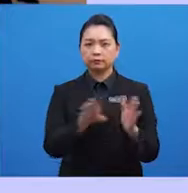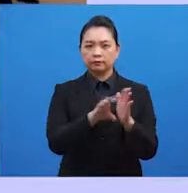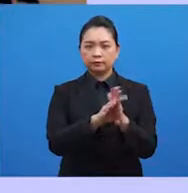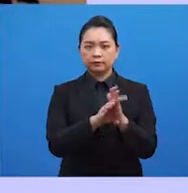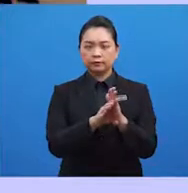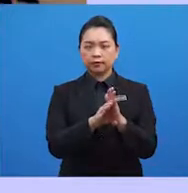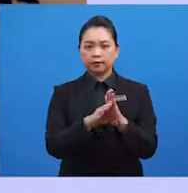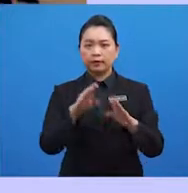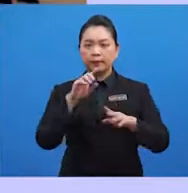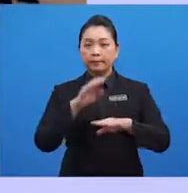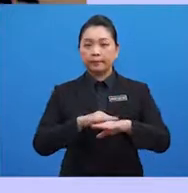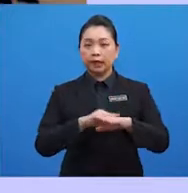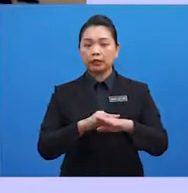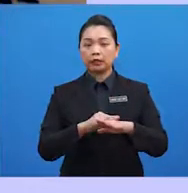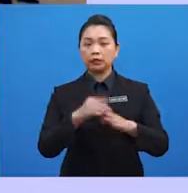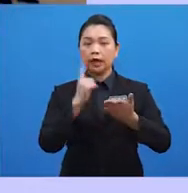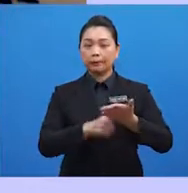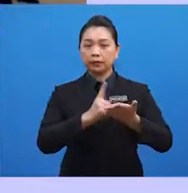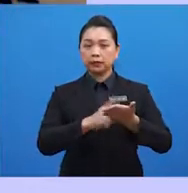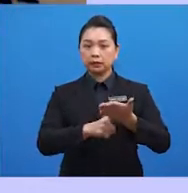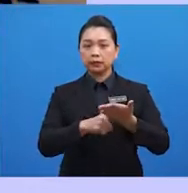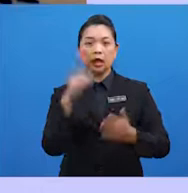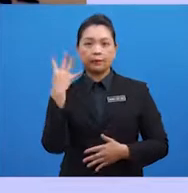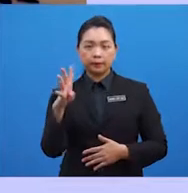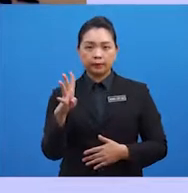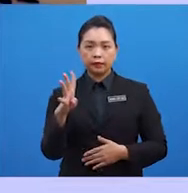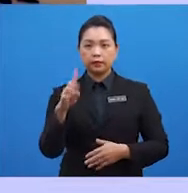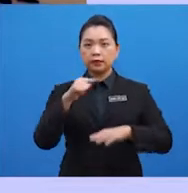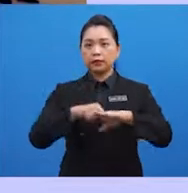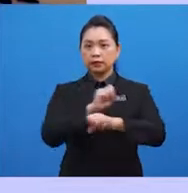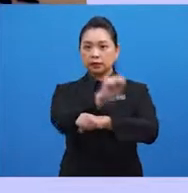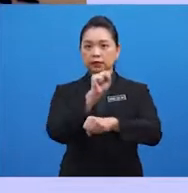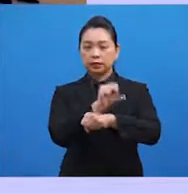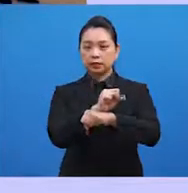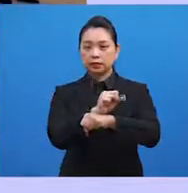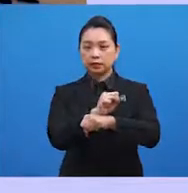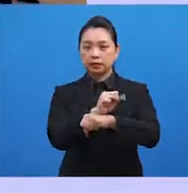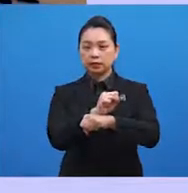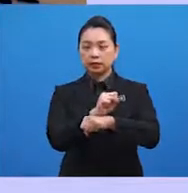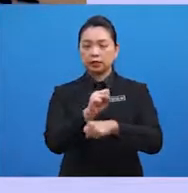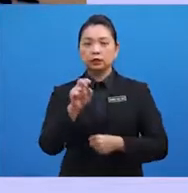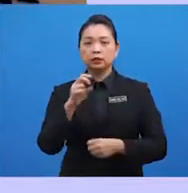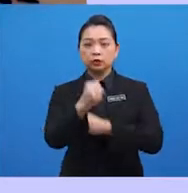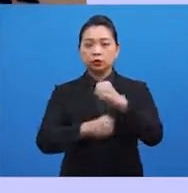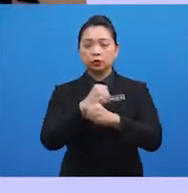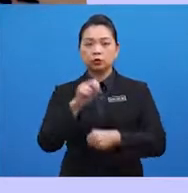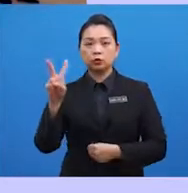pada Sidang Kemuncak ASEAN yang ke-14 di Singapura pada tahun 2007,